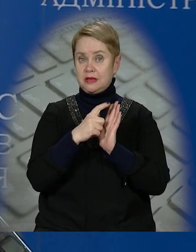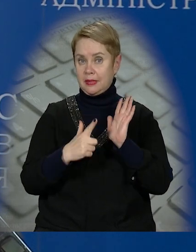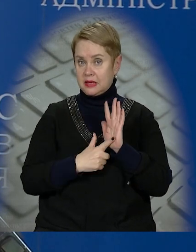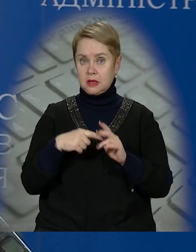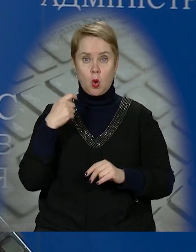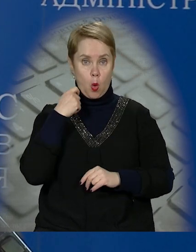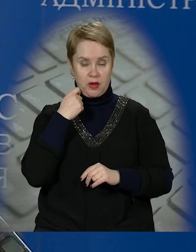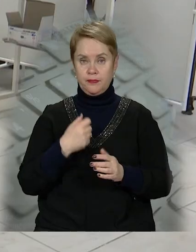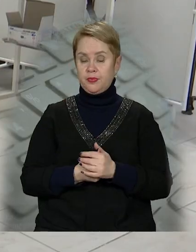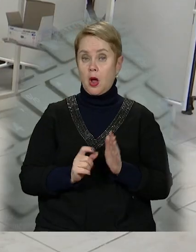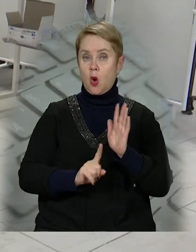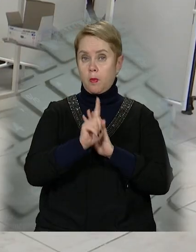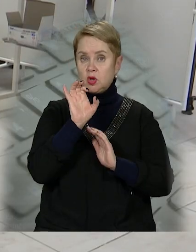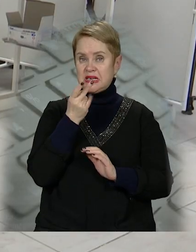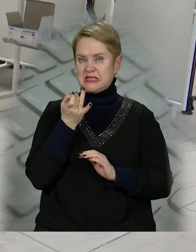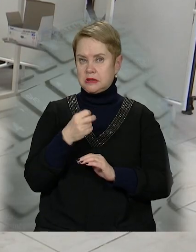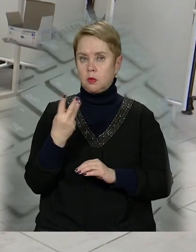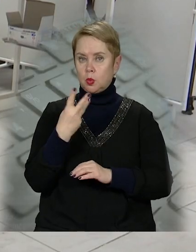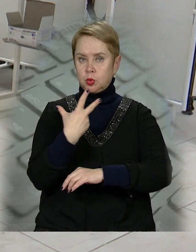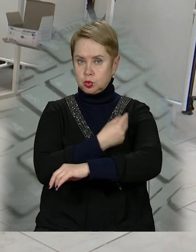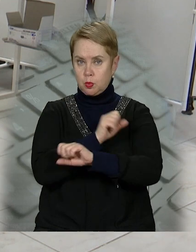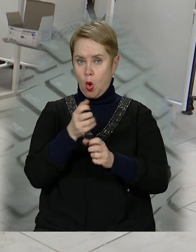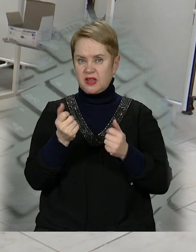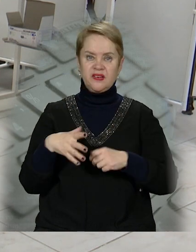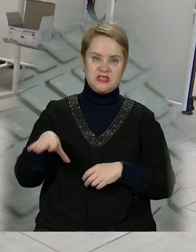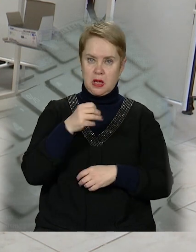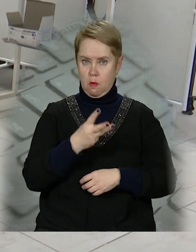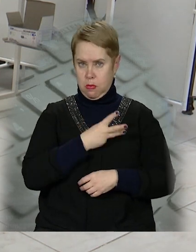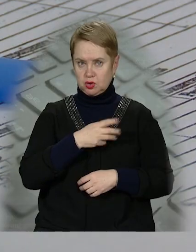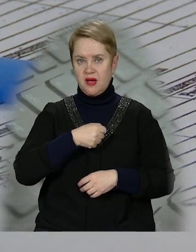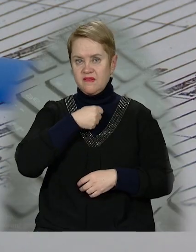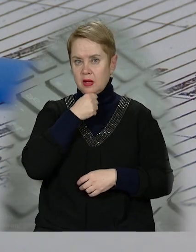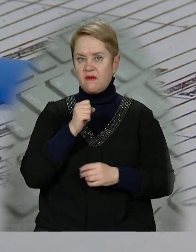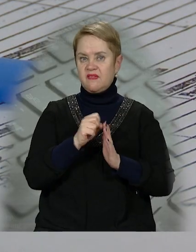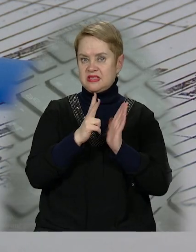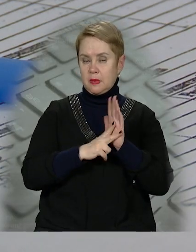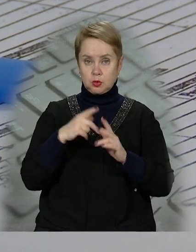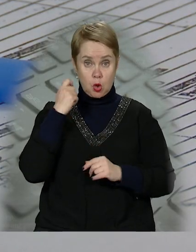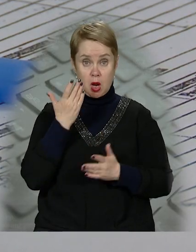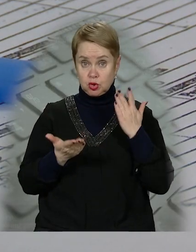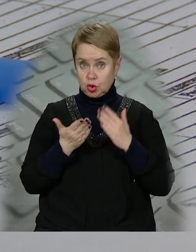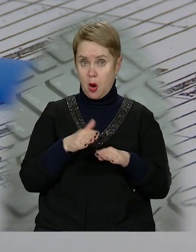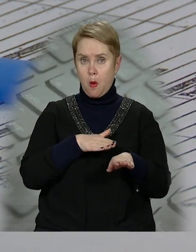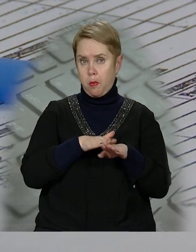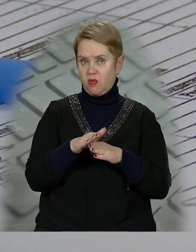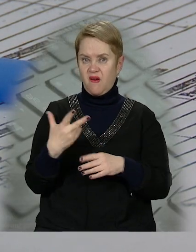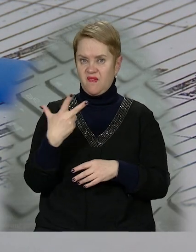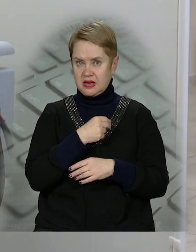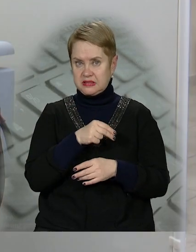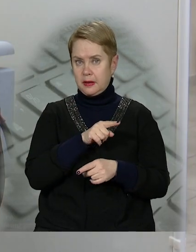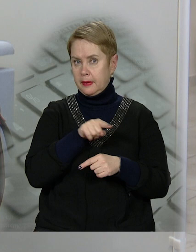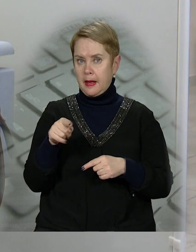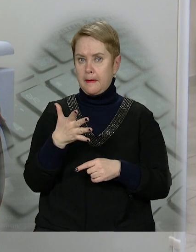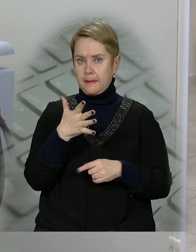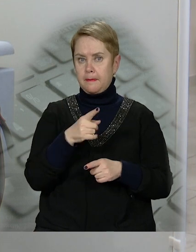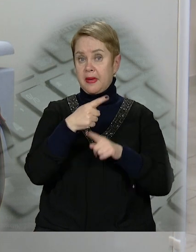до 17 років. Від початку січня бустерну дозу можуть отримати всі бажаючі віком від 18 років, у разі, якщо від повної вакцинації